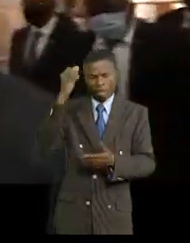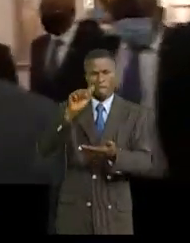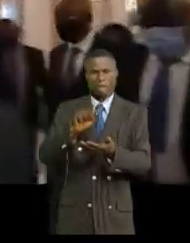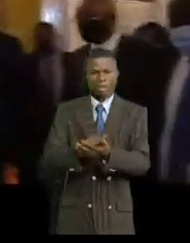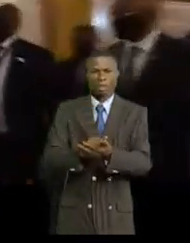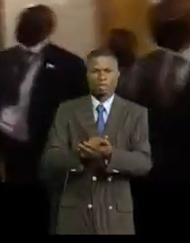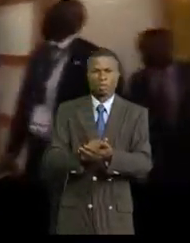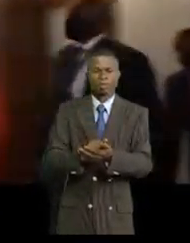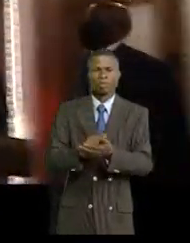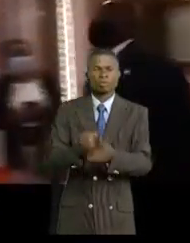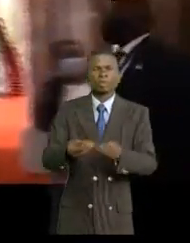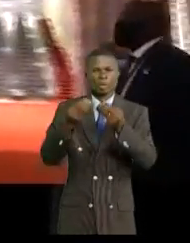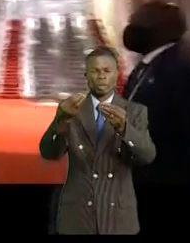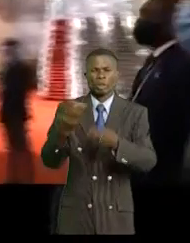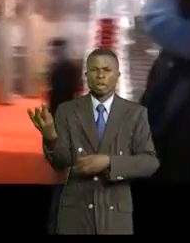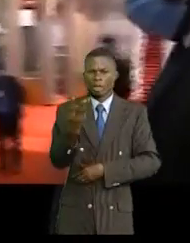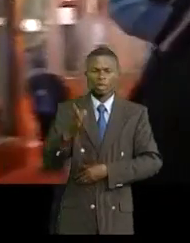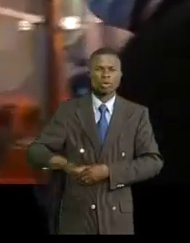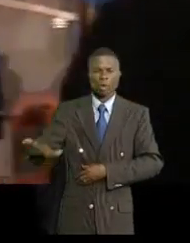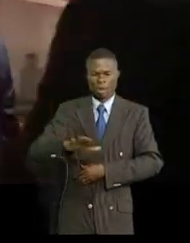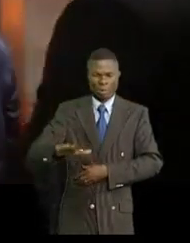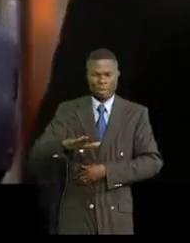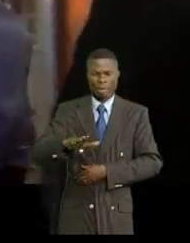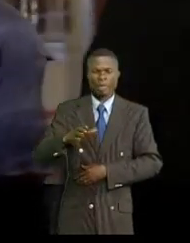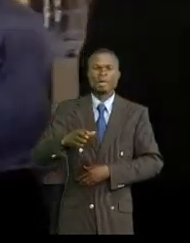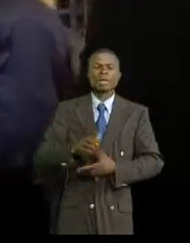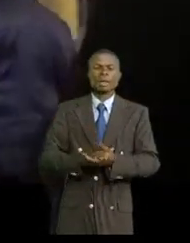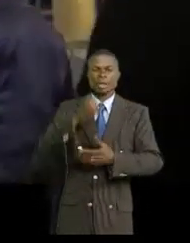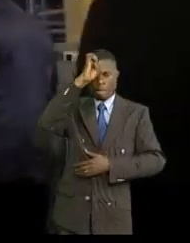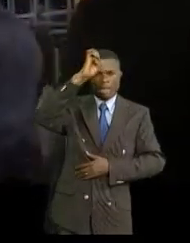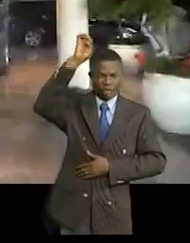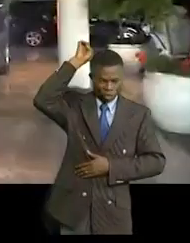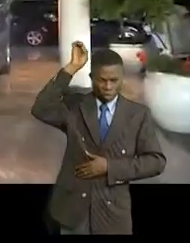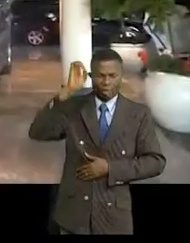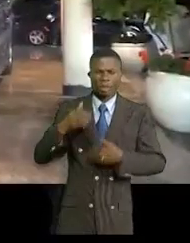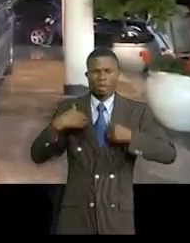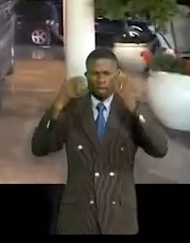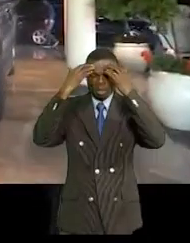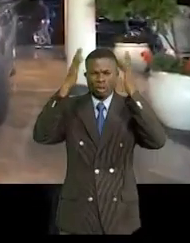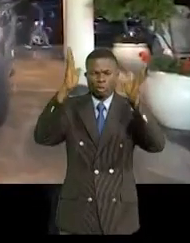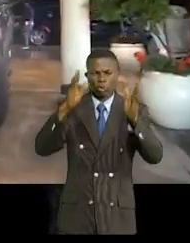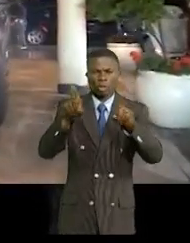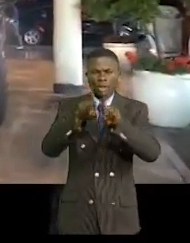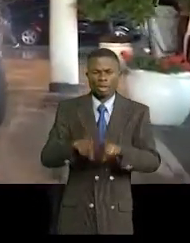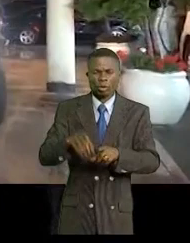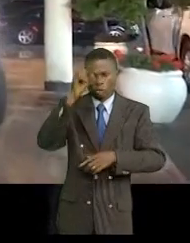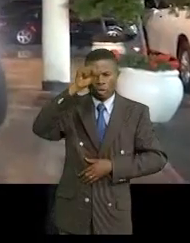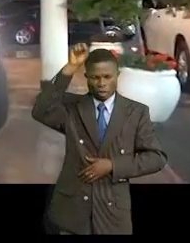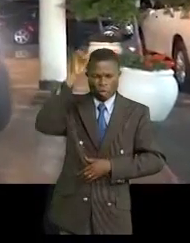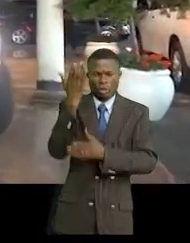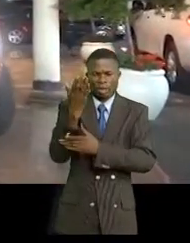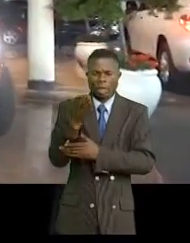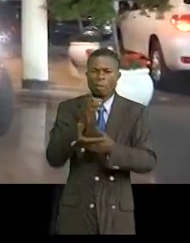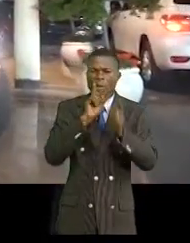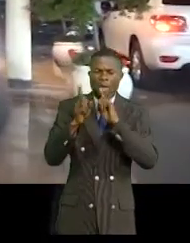que s'accordent ces trois pays du passé du Nil qui aspirent à un règlement pacifique pour une solution favorable